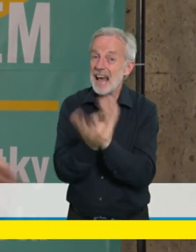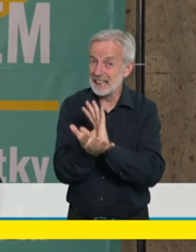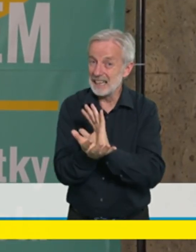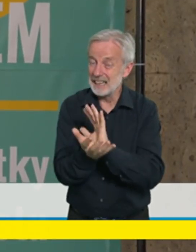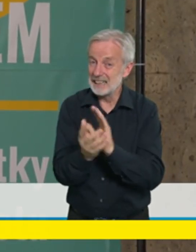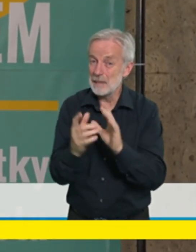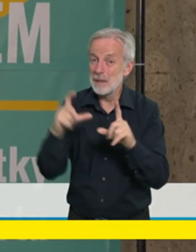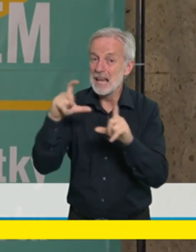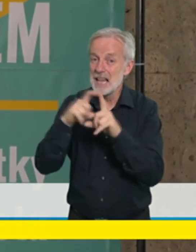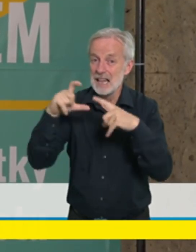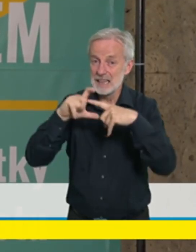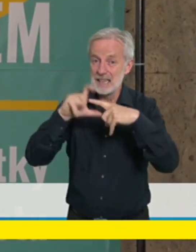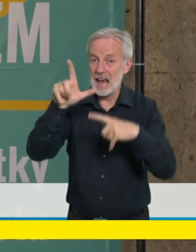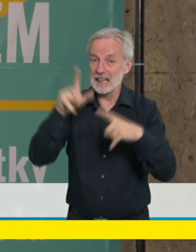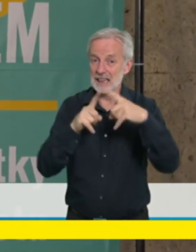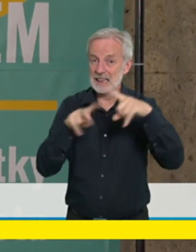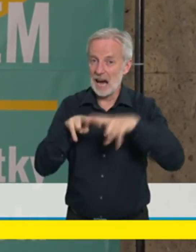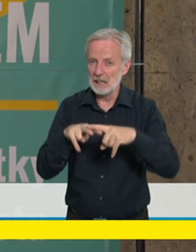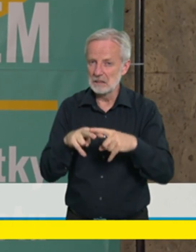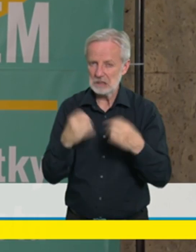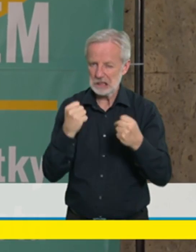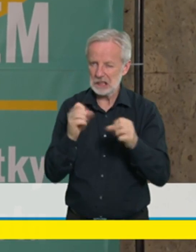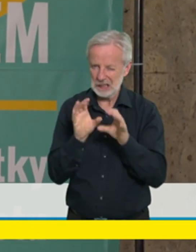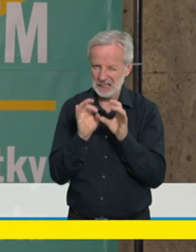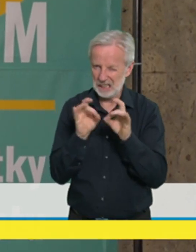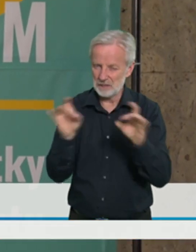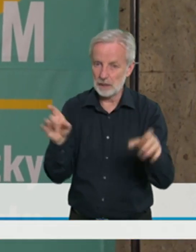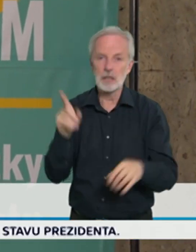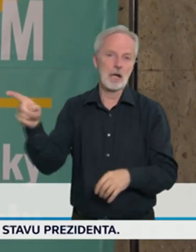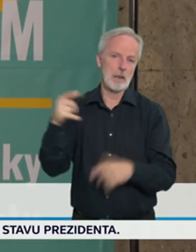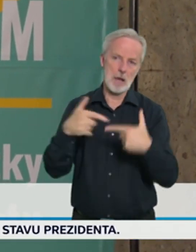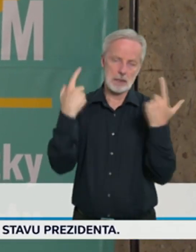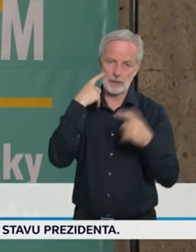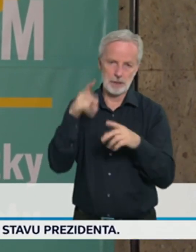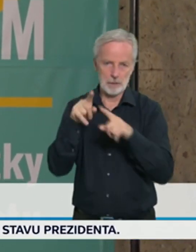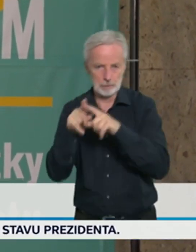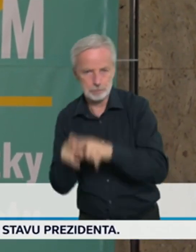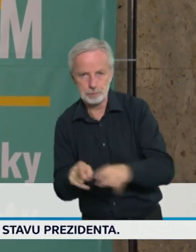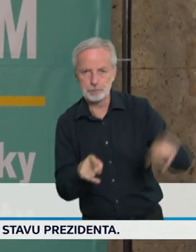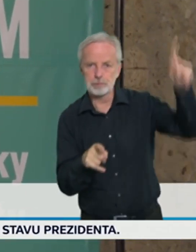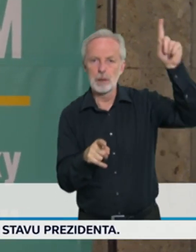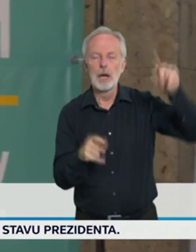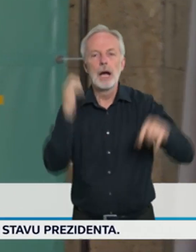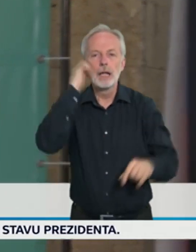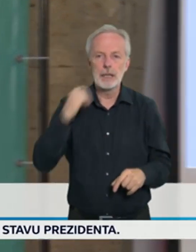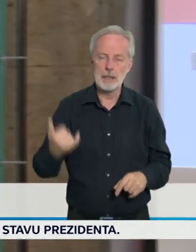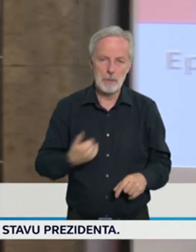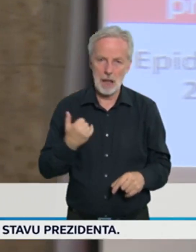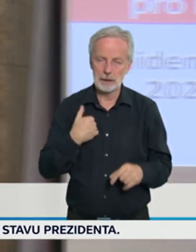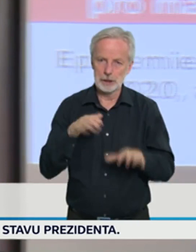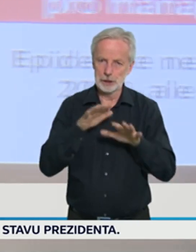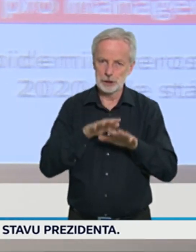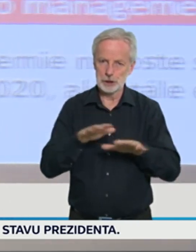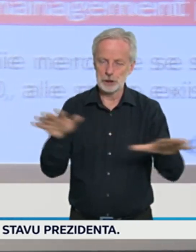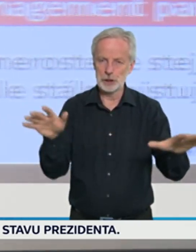původní virus z jara minulého roku. Tak to tady na těch křivkách je úplně jasně vidět, že u těch mladých lidí to uniká nadprůměr té